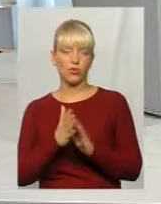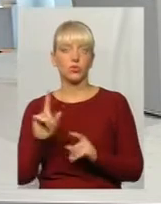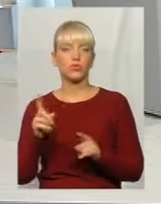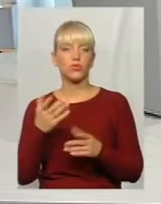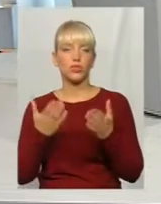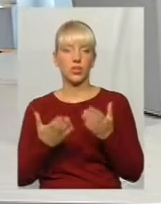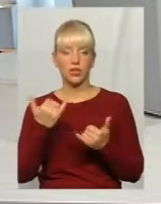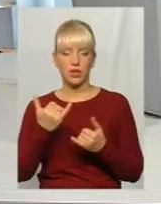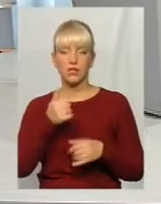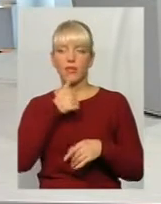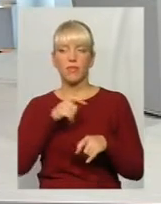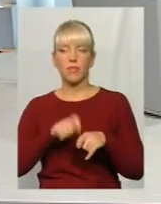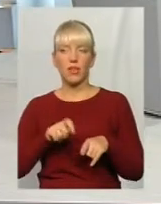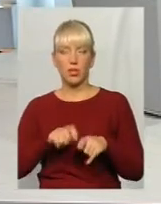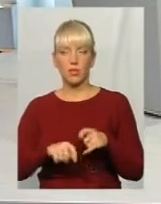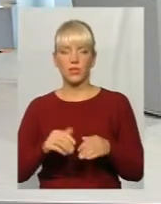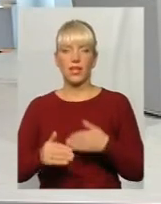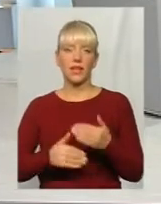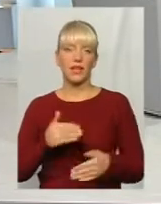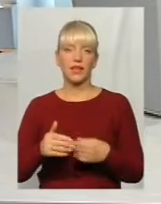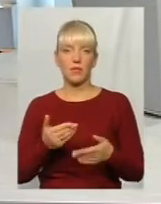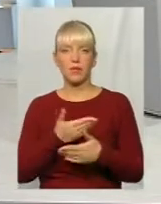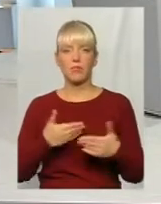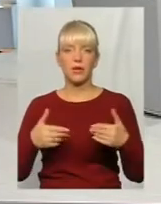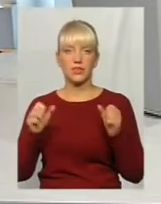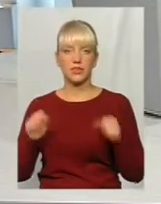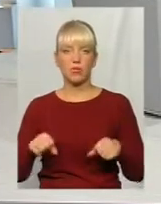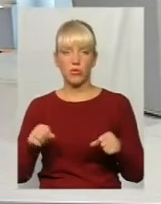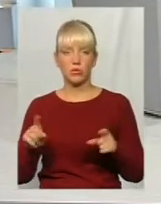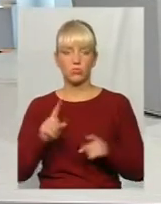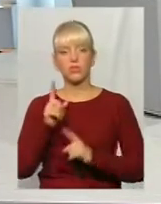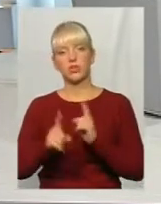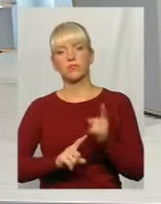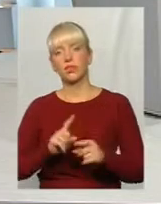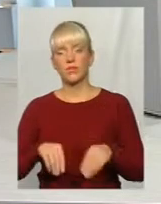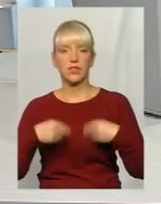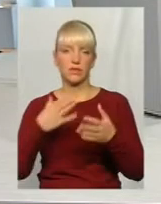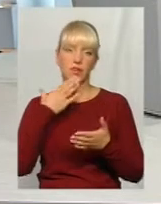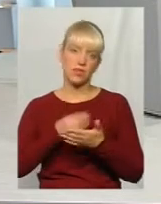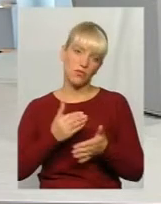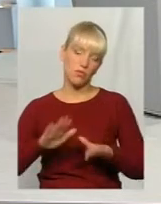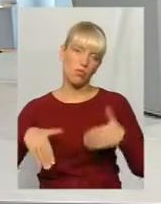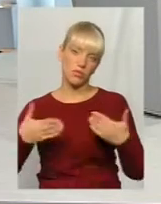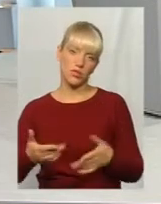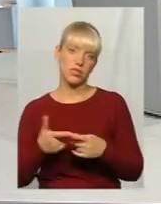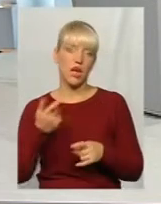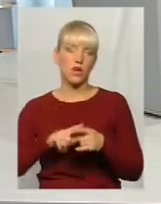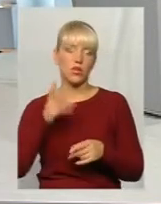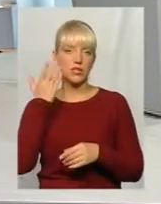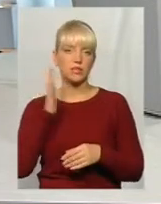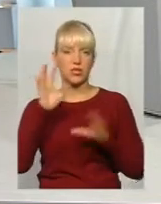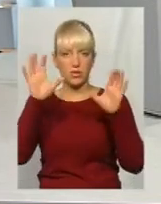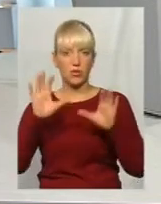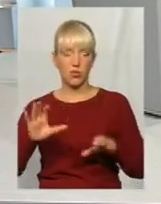йде пілотний етап, ми можемо щось змінювати, додавати свої пропозиції, а коли це вже буде законодавчо